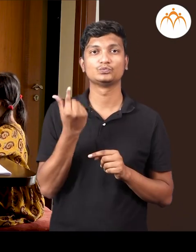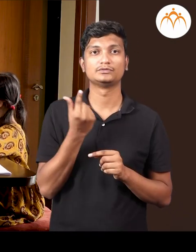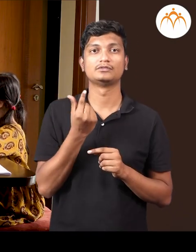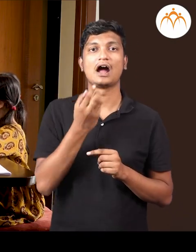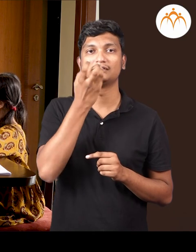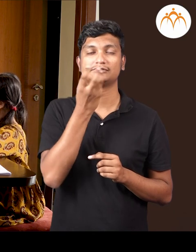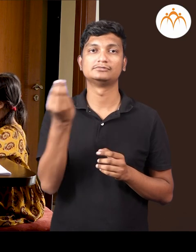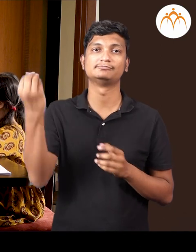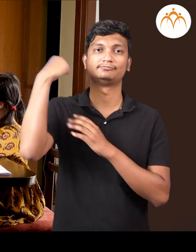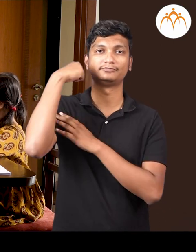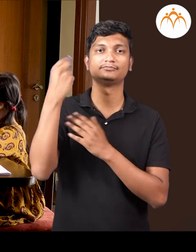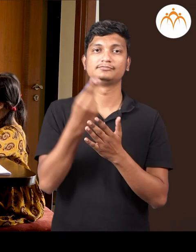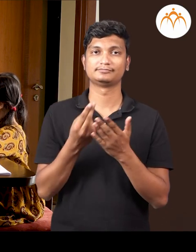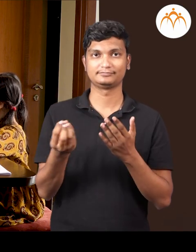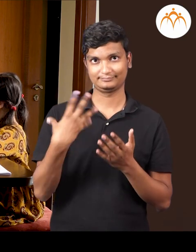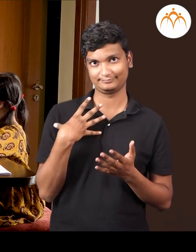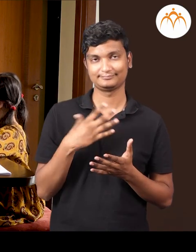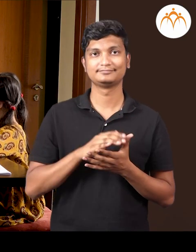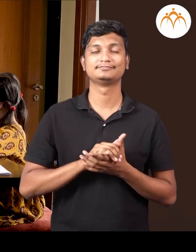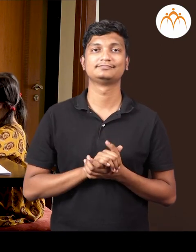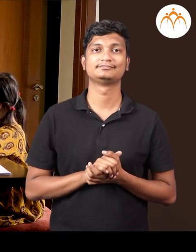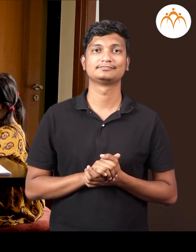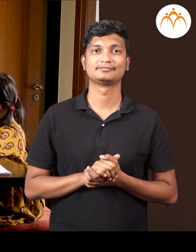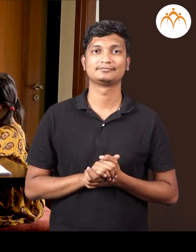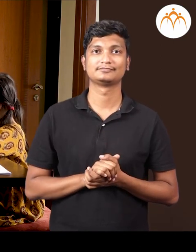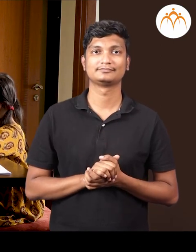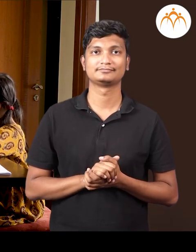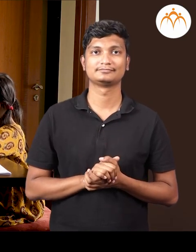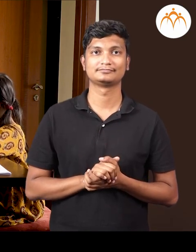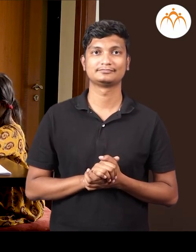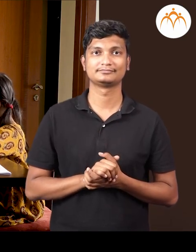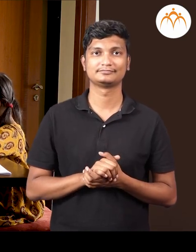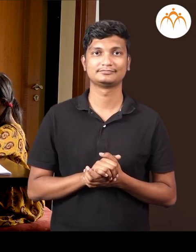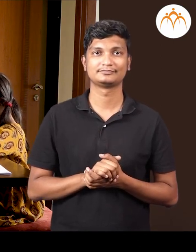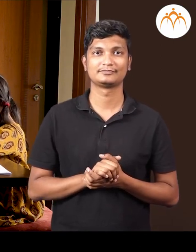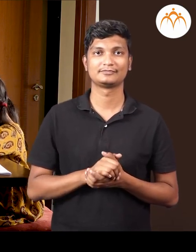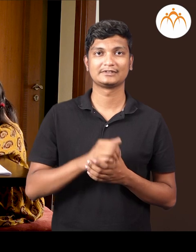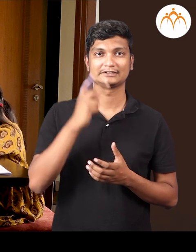हे भगा?